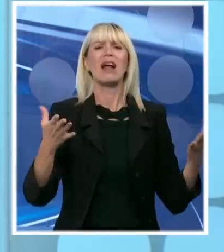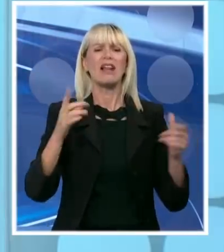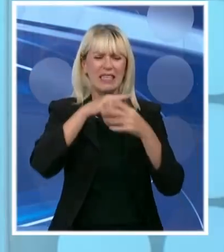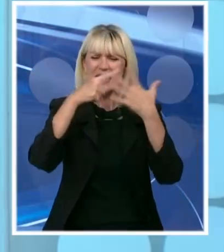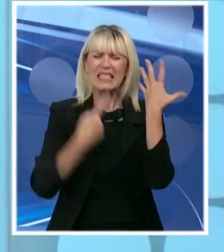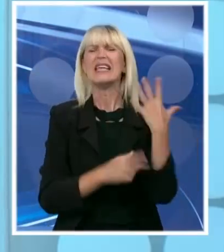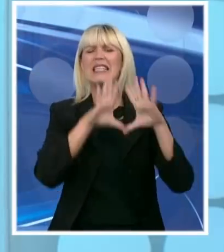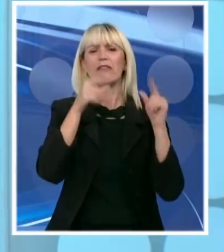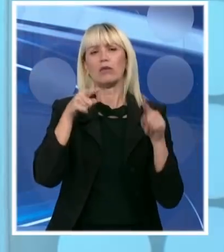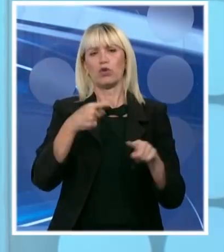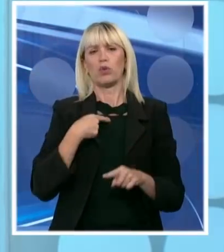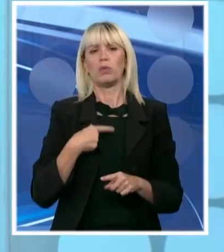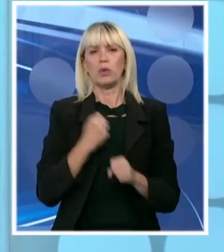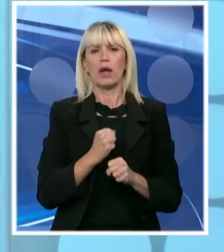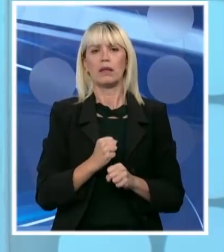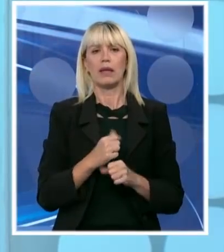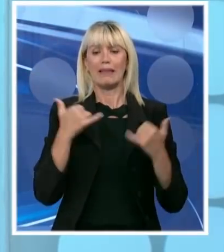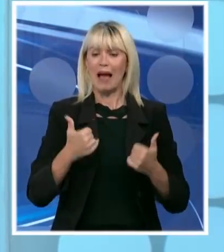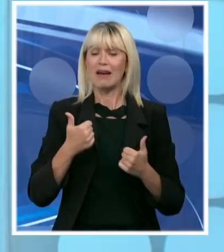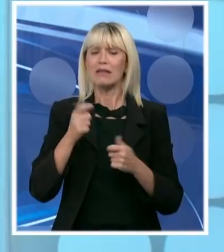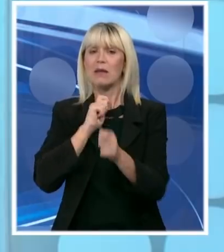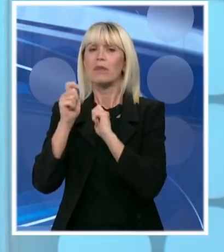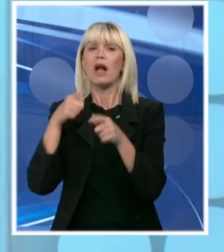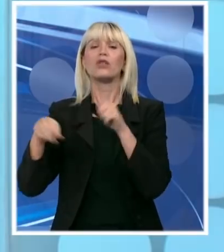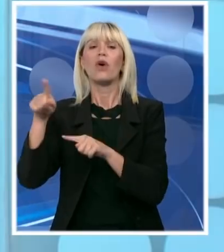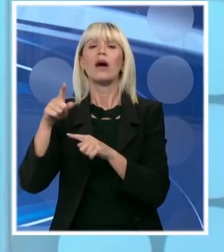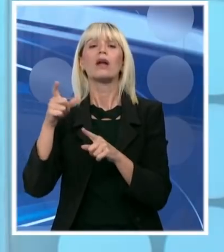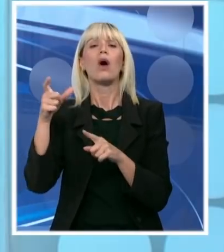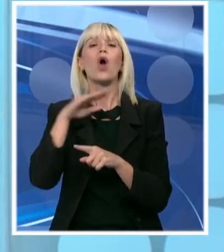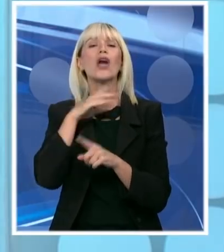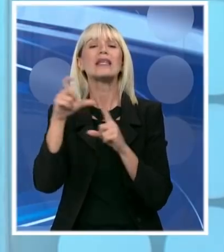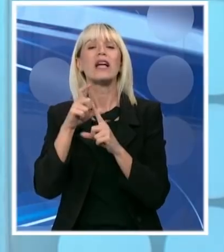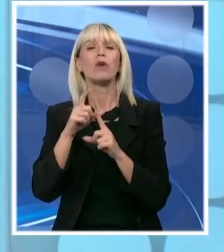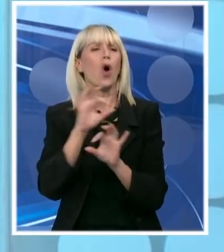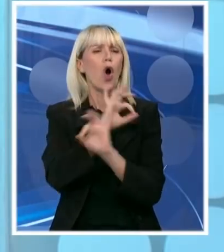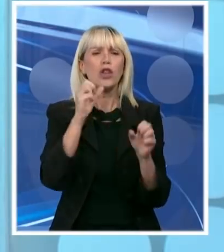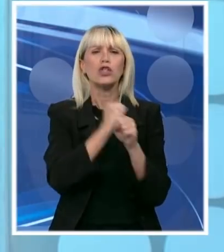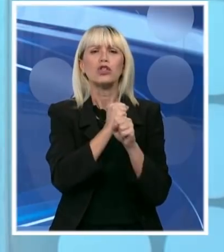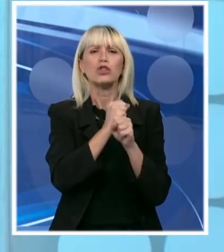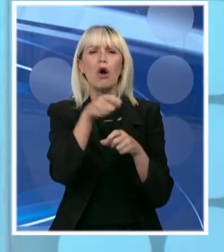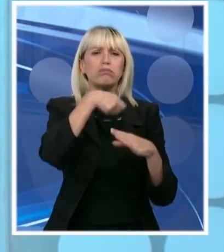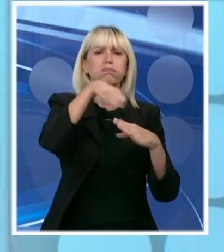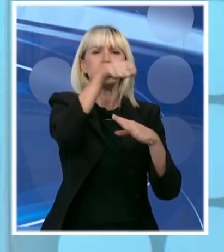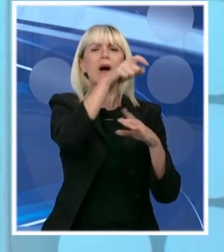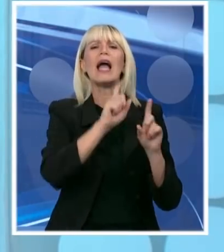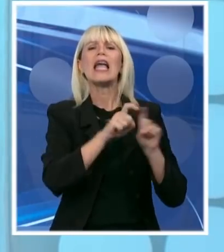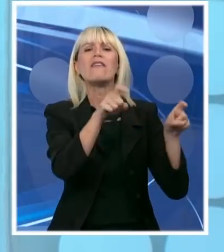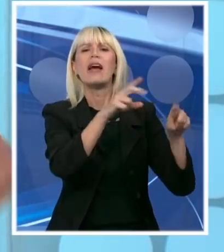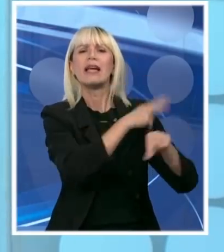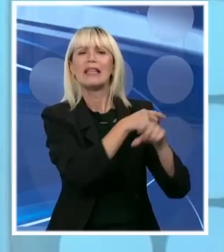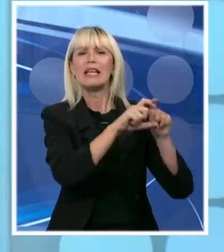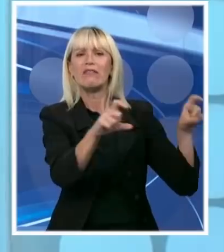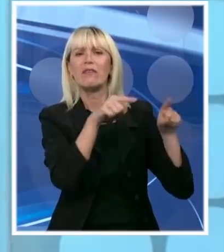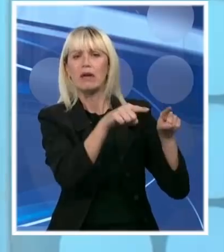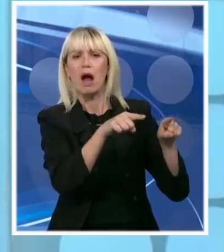Goranom pričao s Tevanovićem. Fantastično napreduje radovine infektivne klinici. Svakog dana oni to gledaju. I to sve radimo i ulažemo.